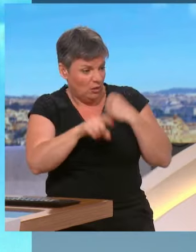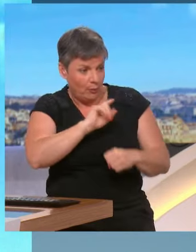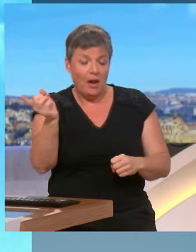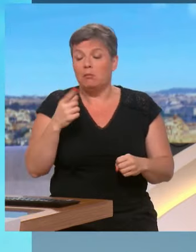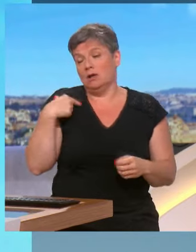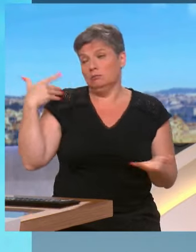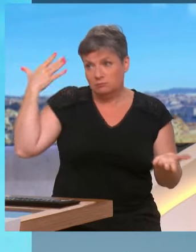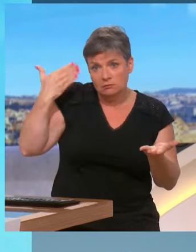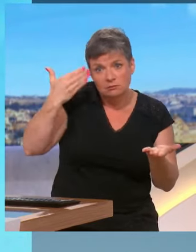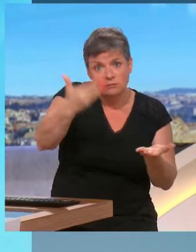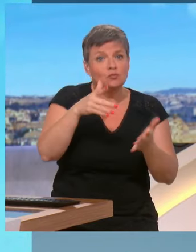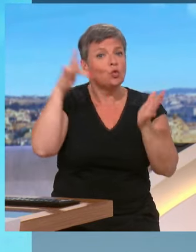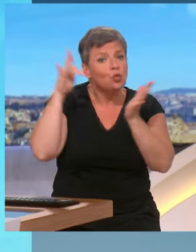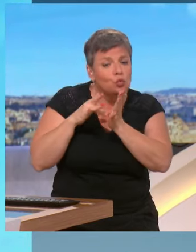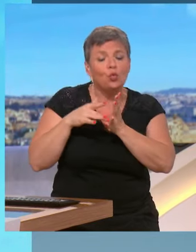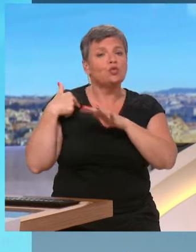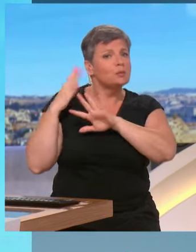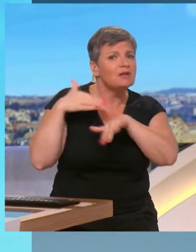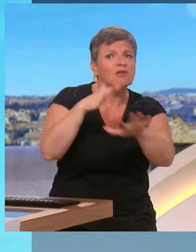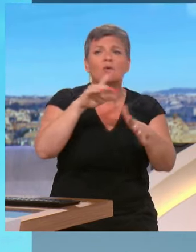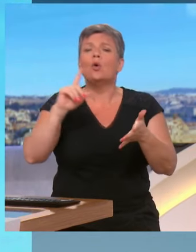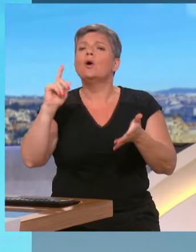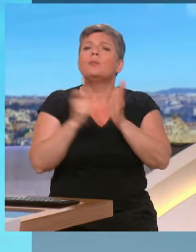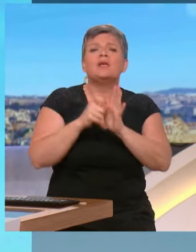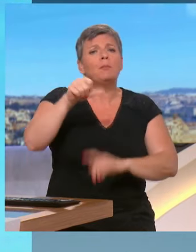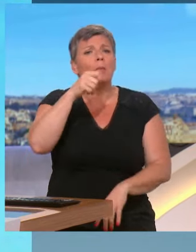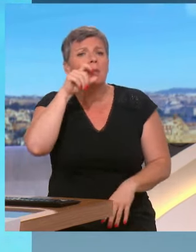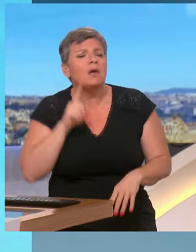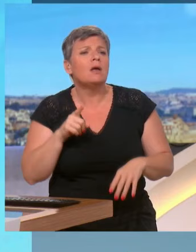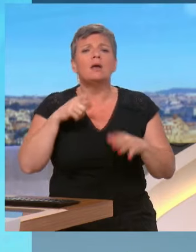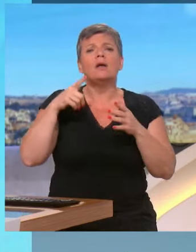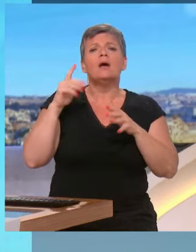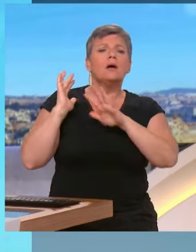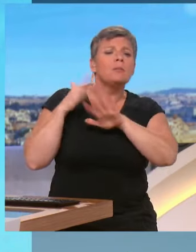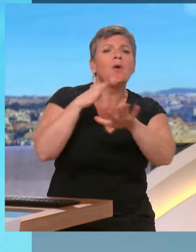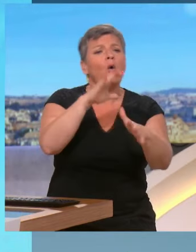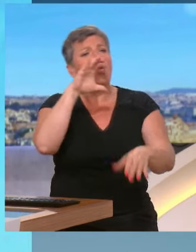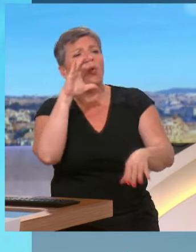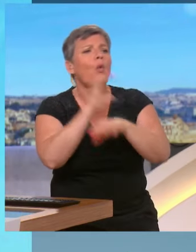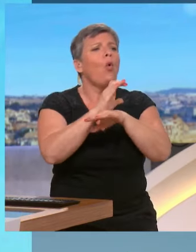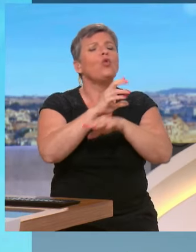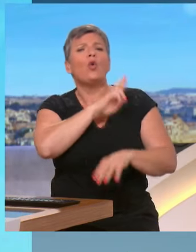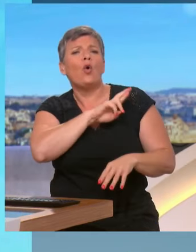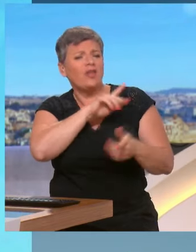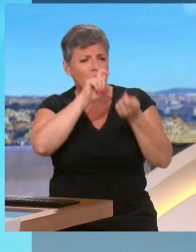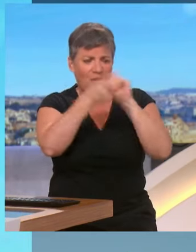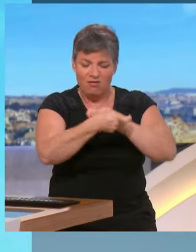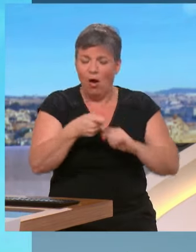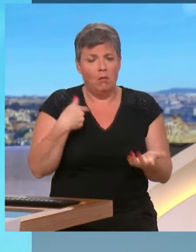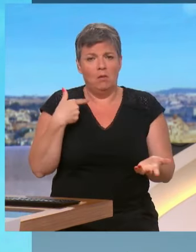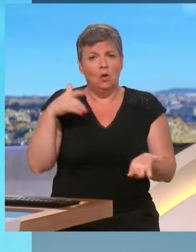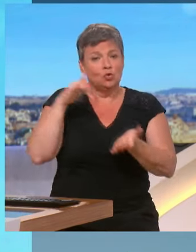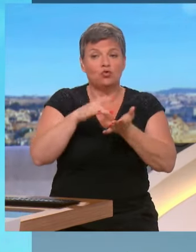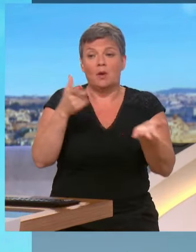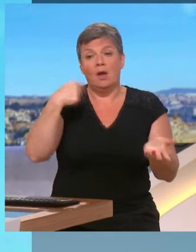prononcé dans plusieurs mobilisations. 1er mai, dans la marche contre la réforme des retraites. Et vous savez, soit vous